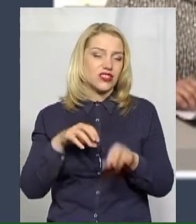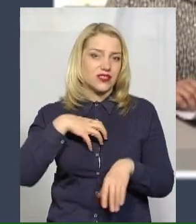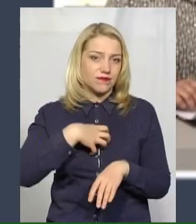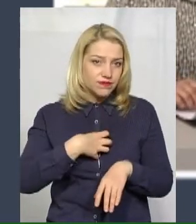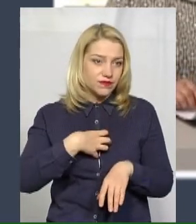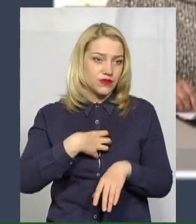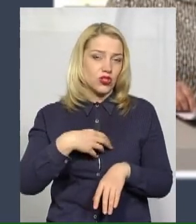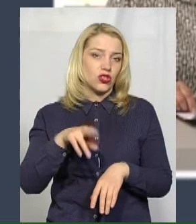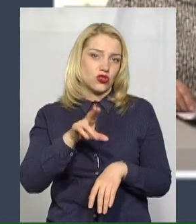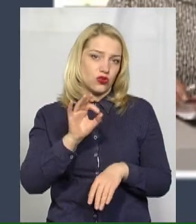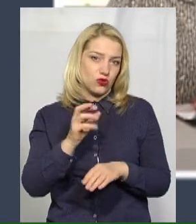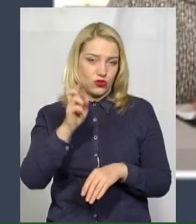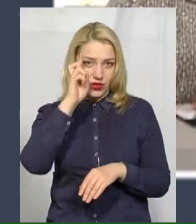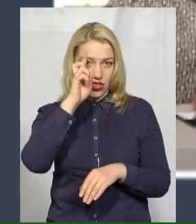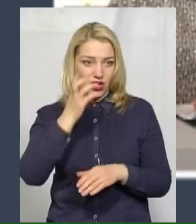держави, на мою думку.